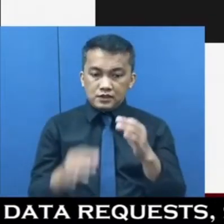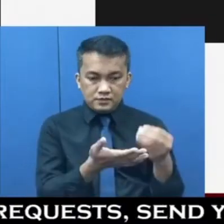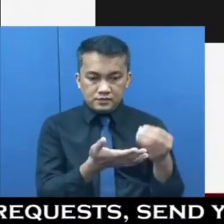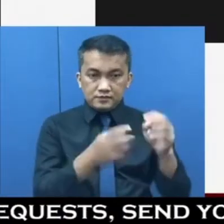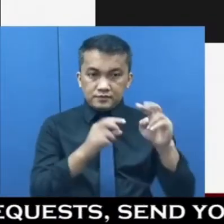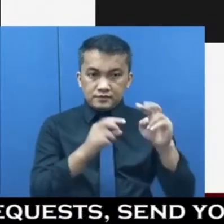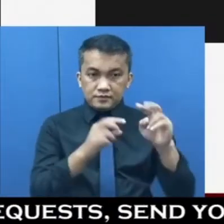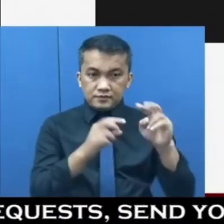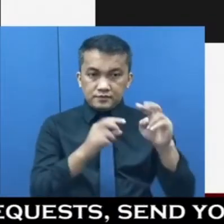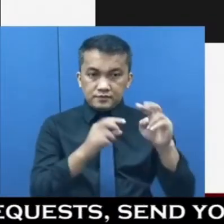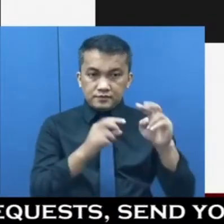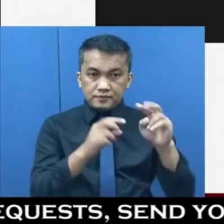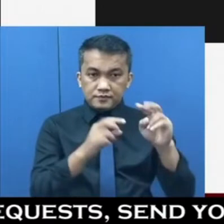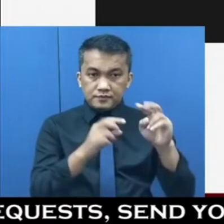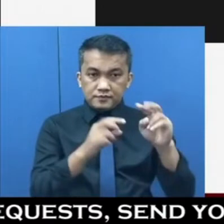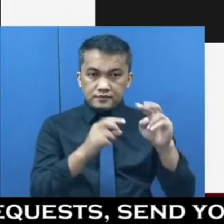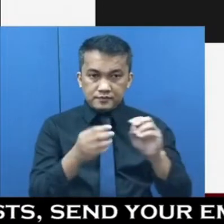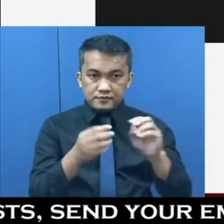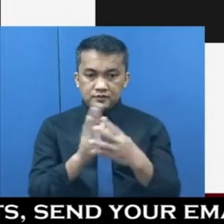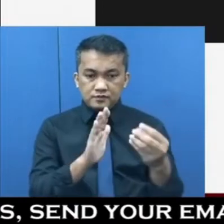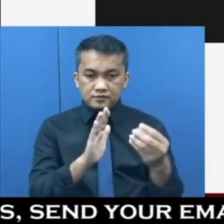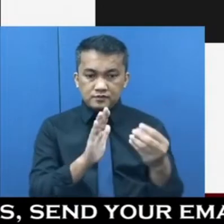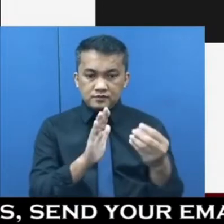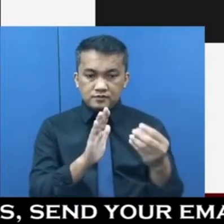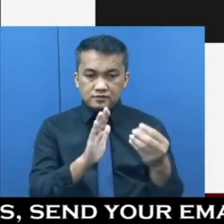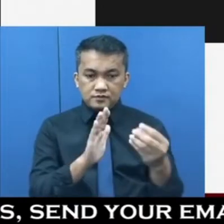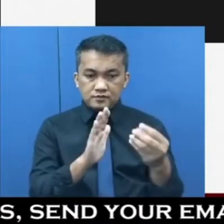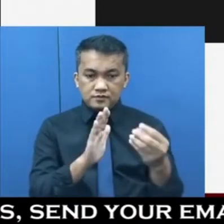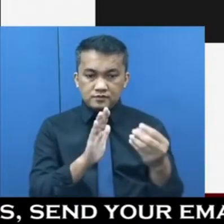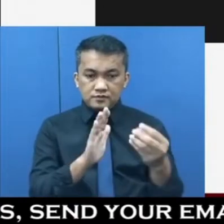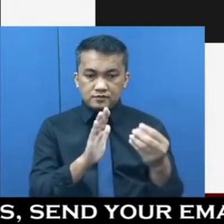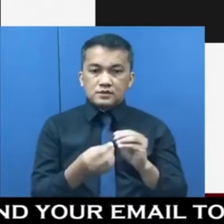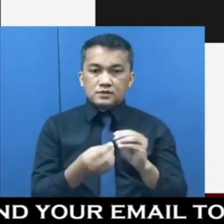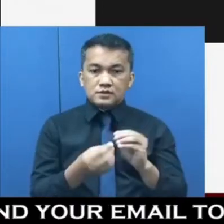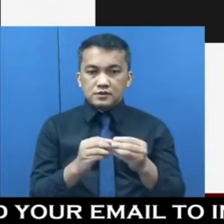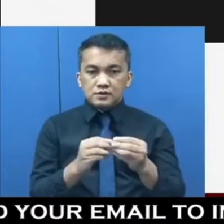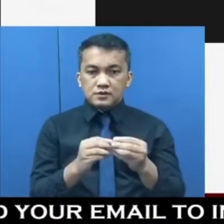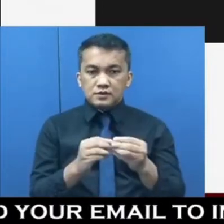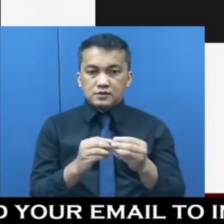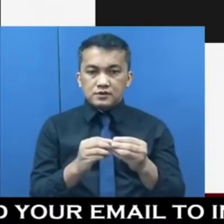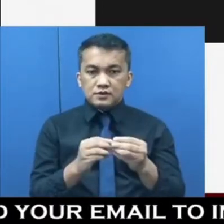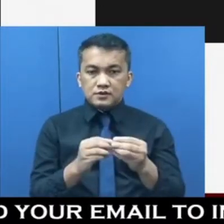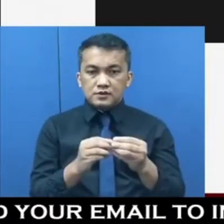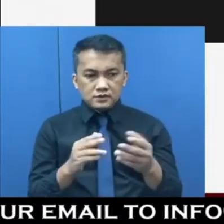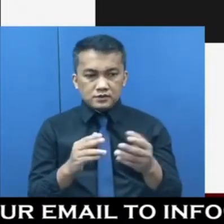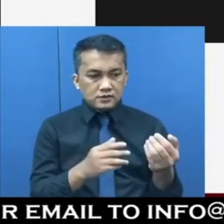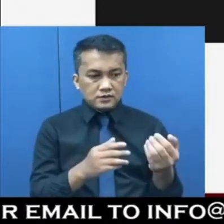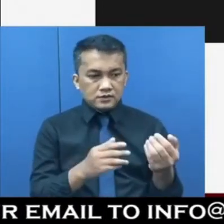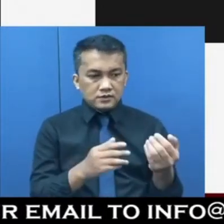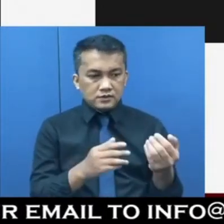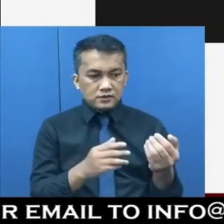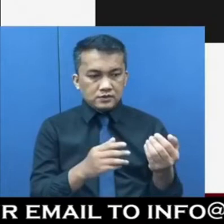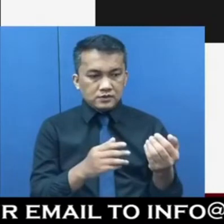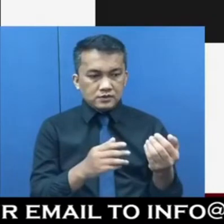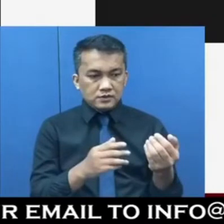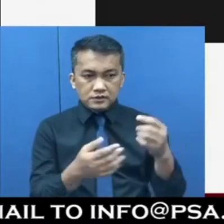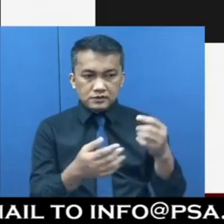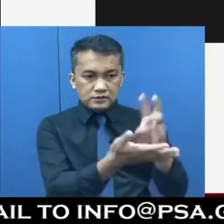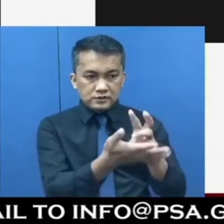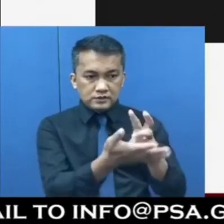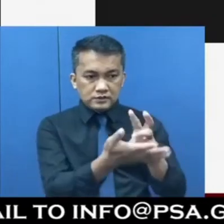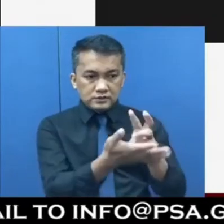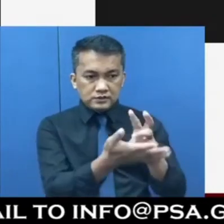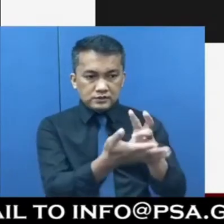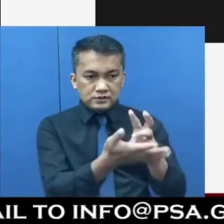ang ating number of replicates, ito yung number of housing units na kinukuha natin per enumeration area ay 16.